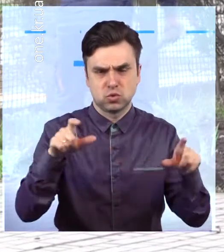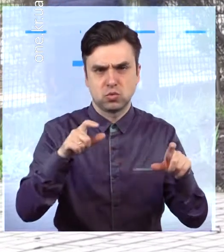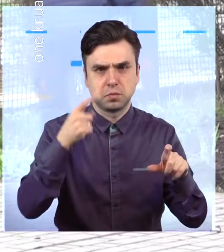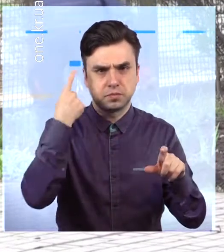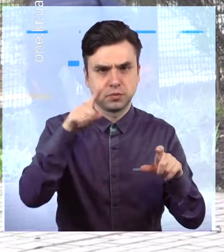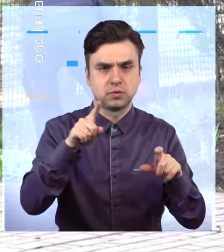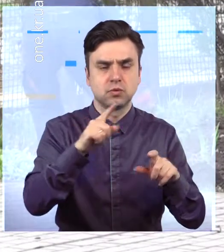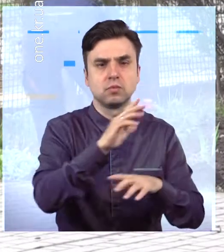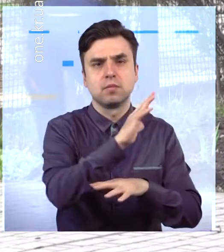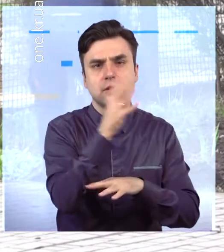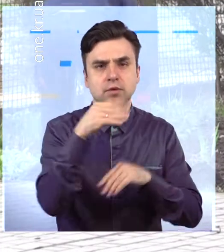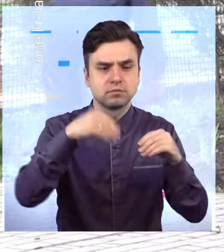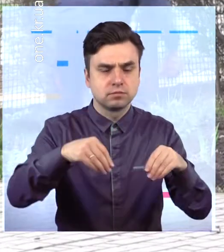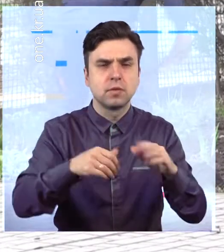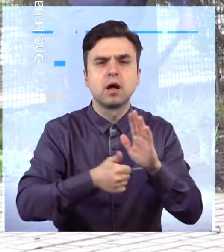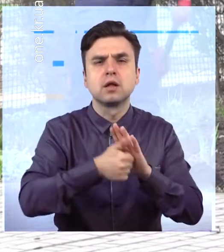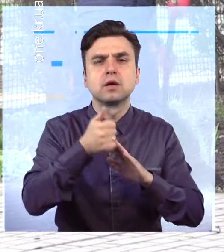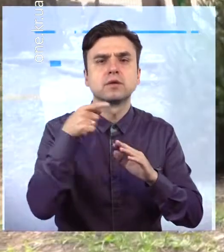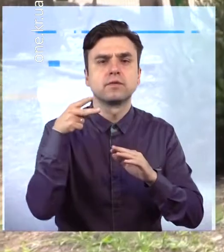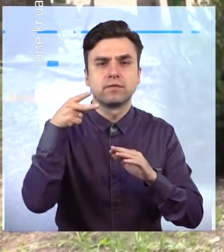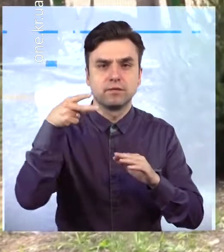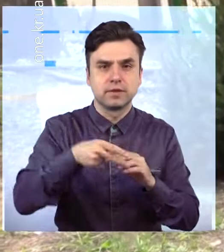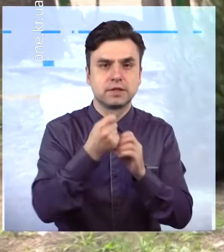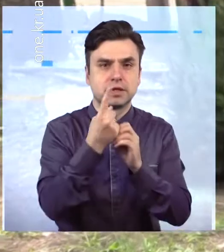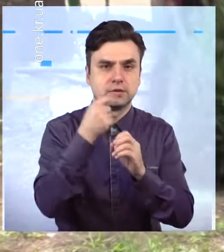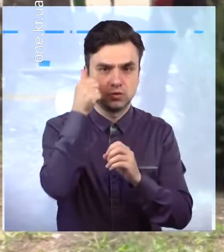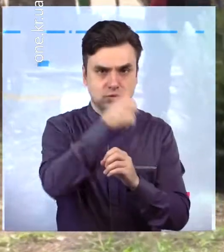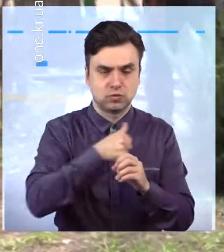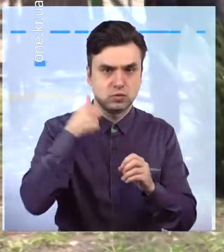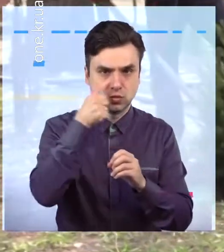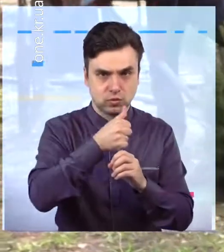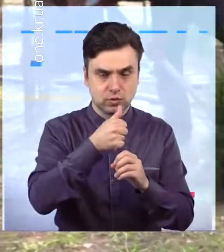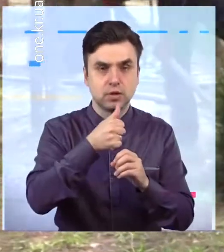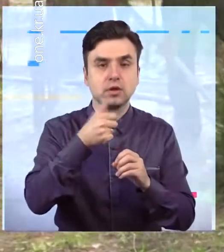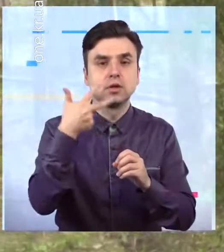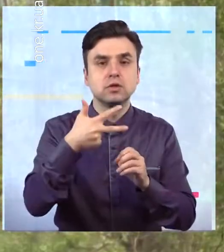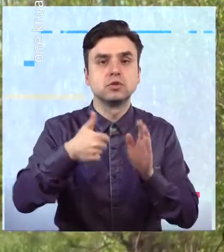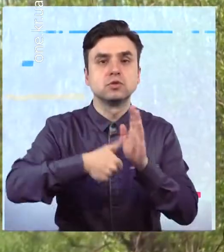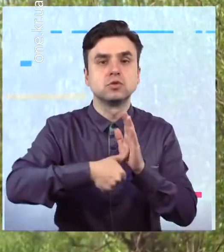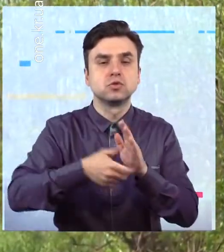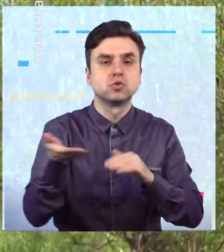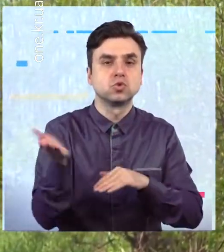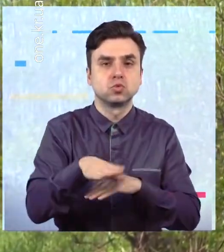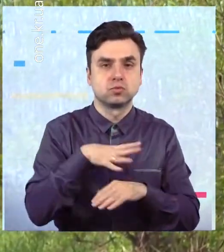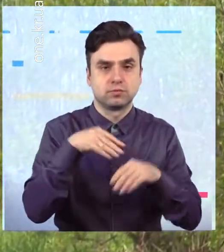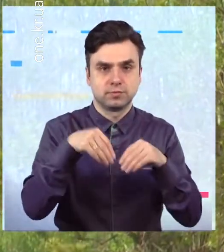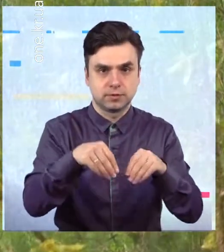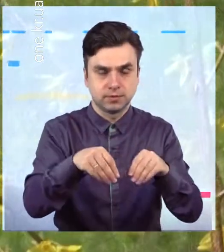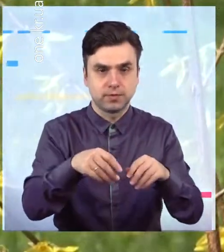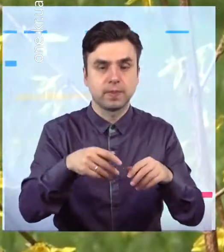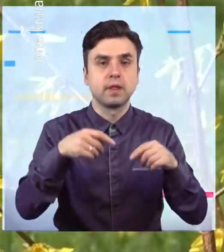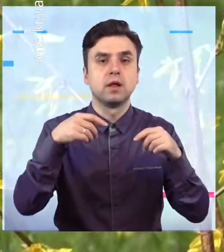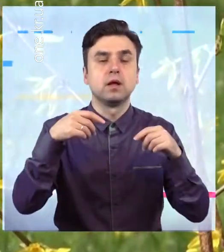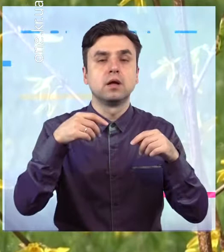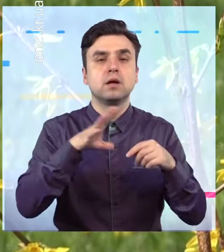школи висадили деревця в 2011 році. Цього року тут висадили 36 саджанців, 16 дерев, берези, ялинки та